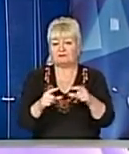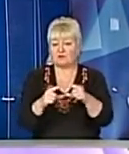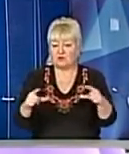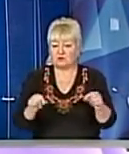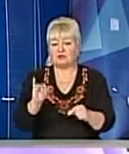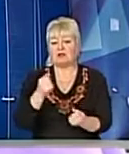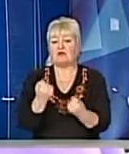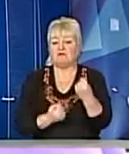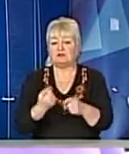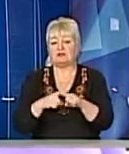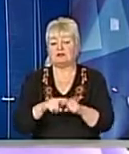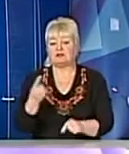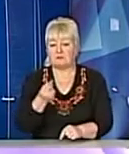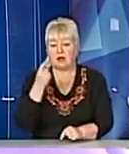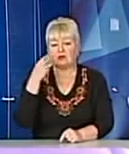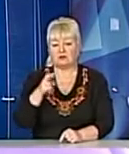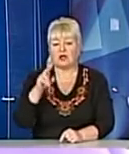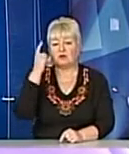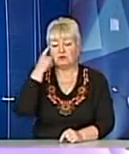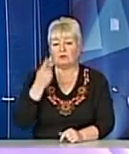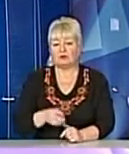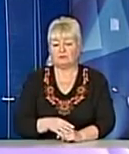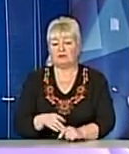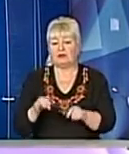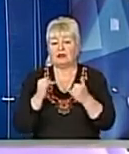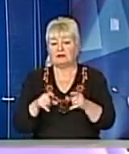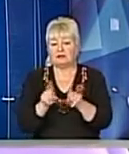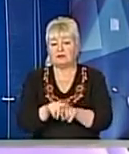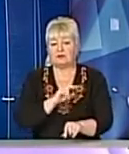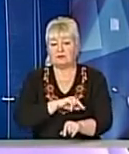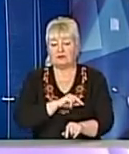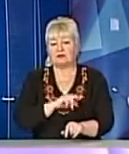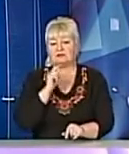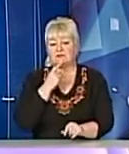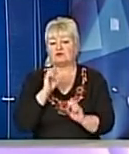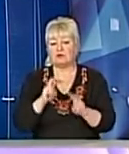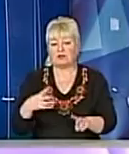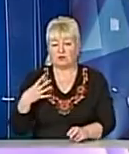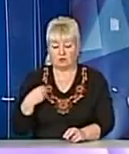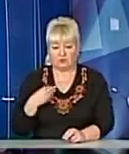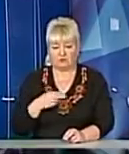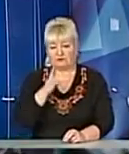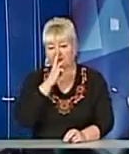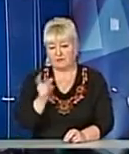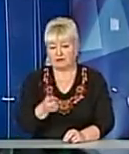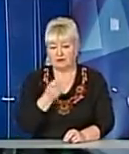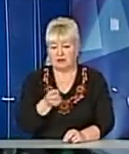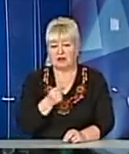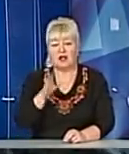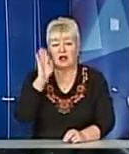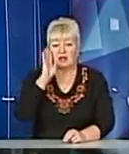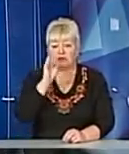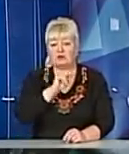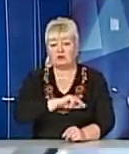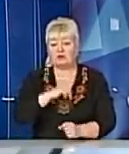звичайно це мало Я думаю, для такої праці, як у Львові важкої, то є зарплата мала А от Теодор працює